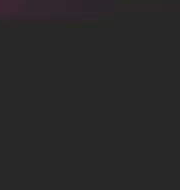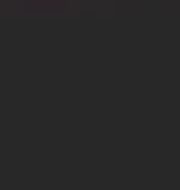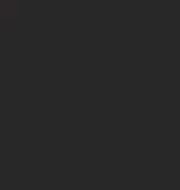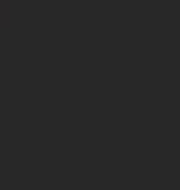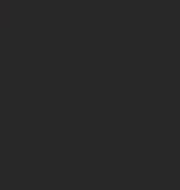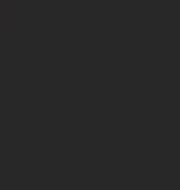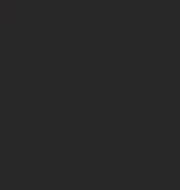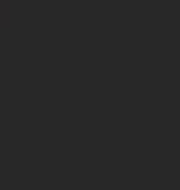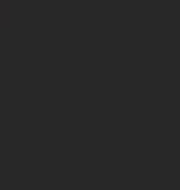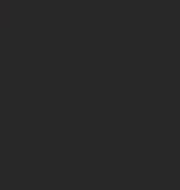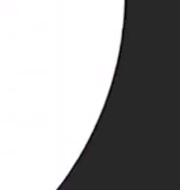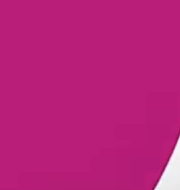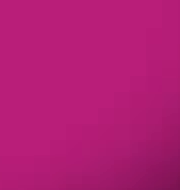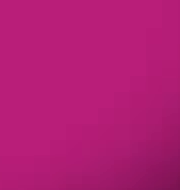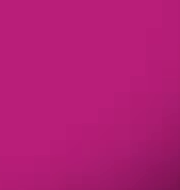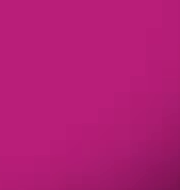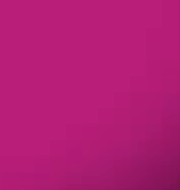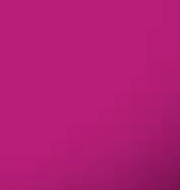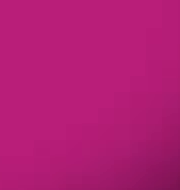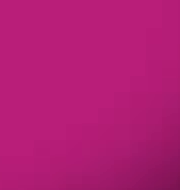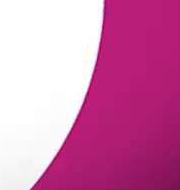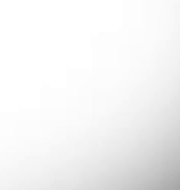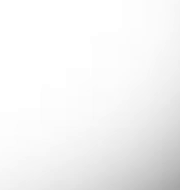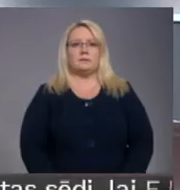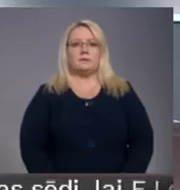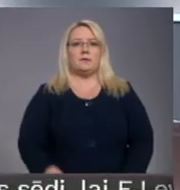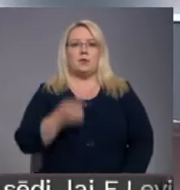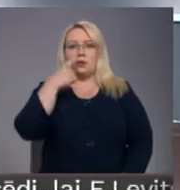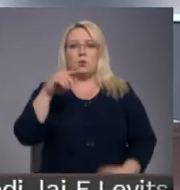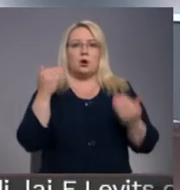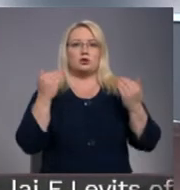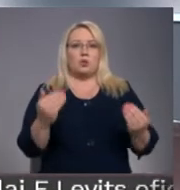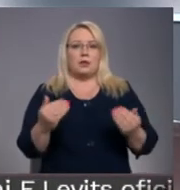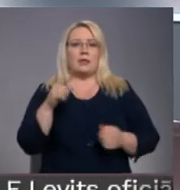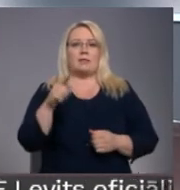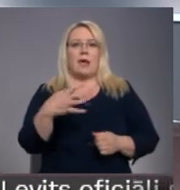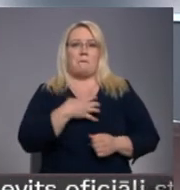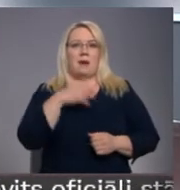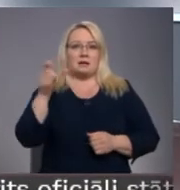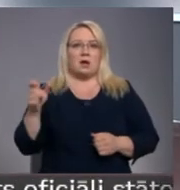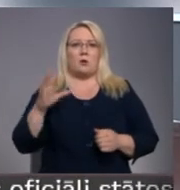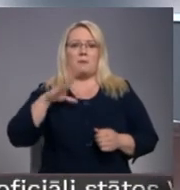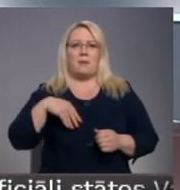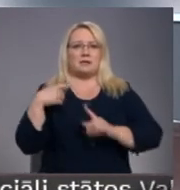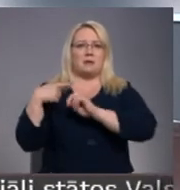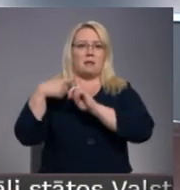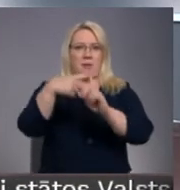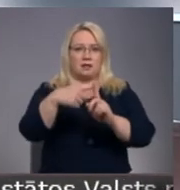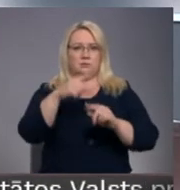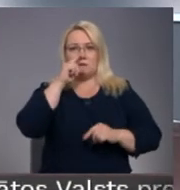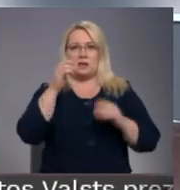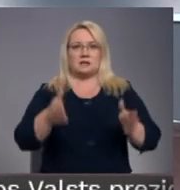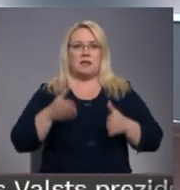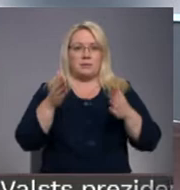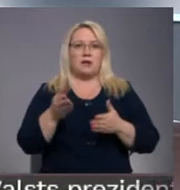Re, visi ēters ir te! No šodienas tie pacienti, kuri pēc neatliekamās palīdzības uz